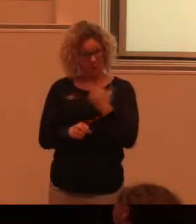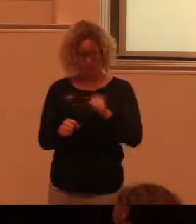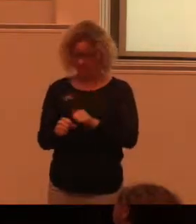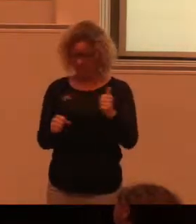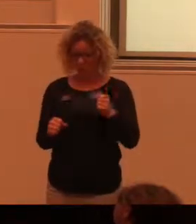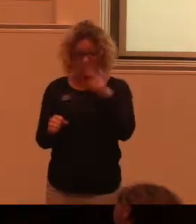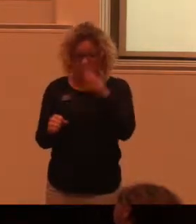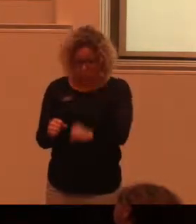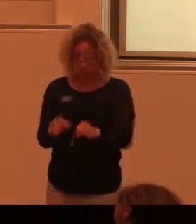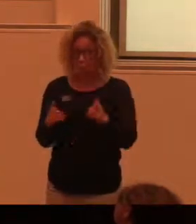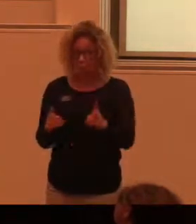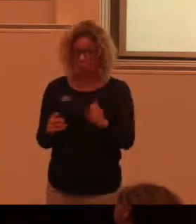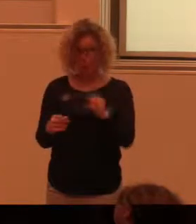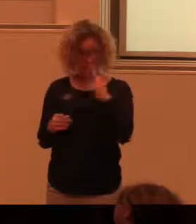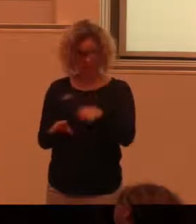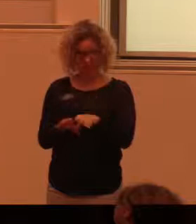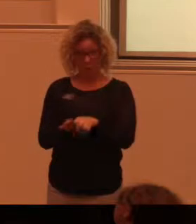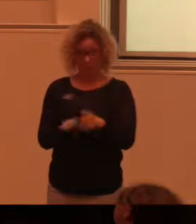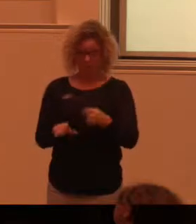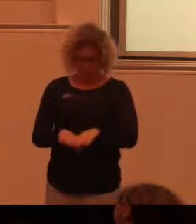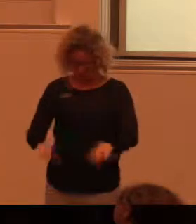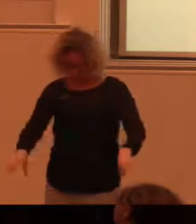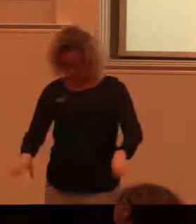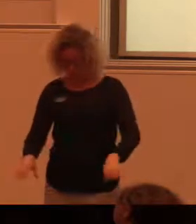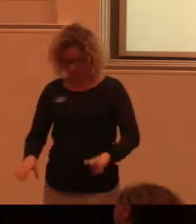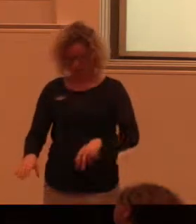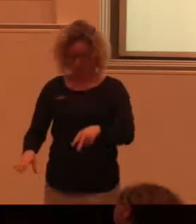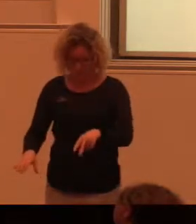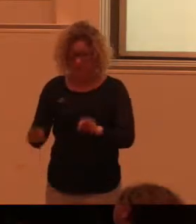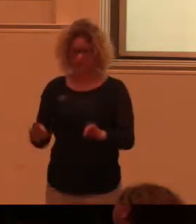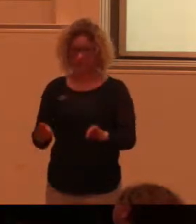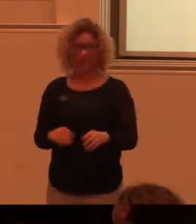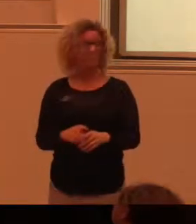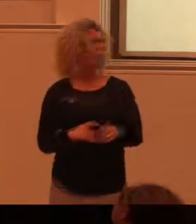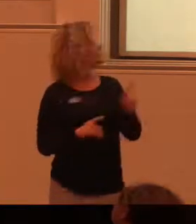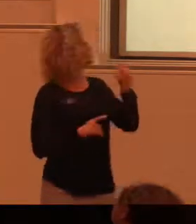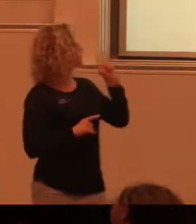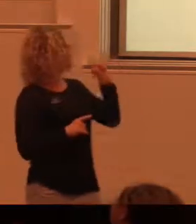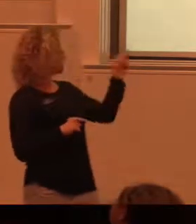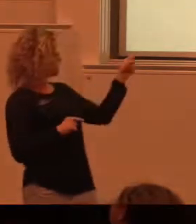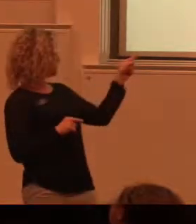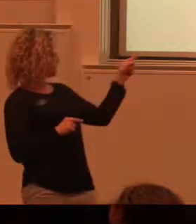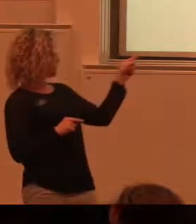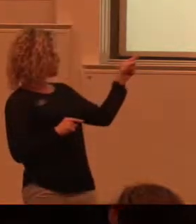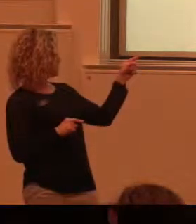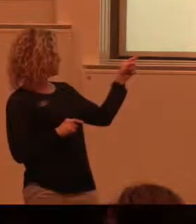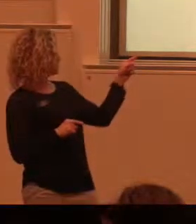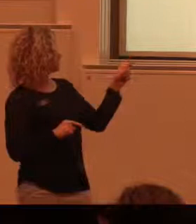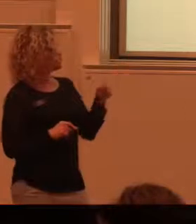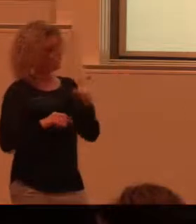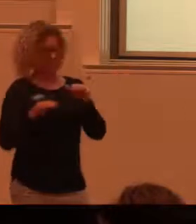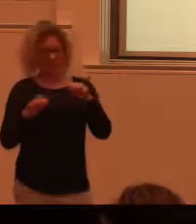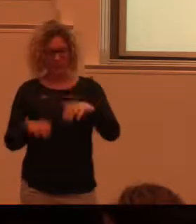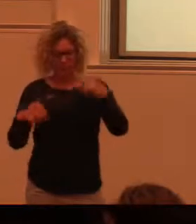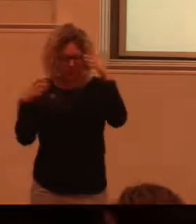svåra att se om man säger se dåligt, säger trösklar och sådär. Så att här har man också då tittat